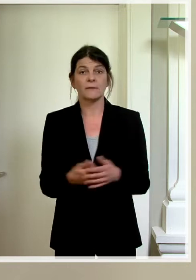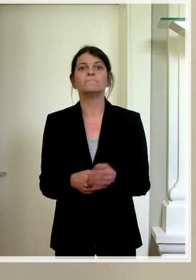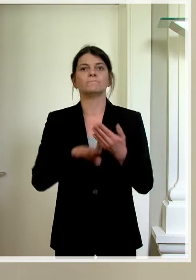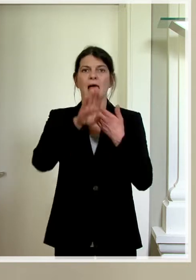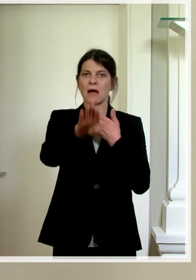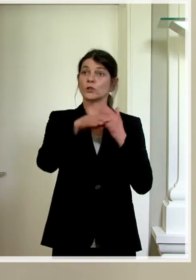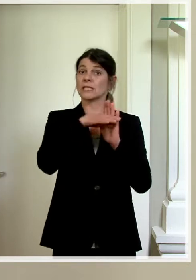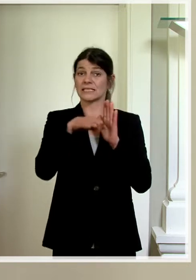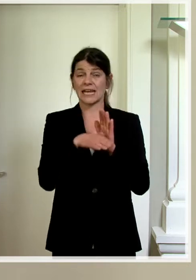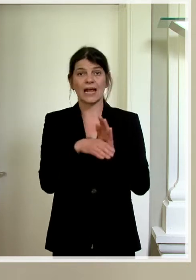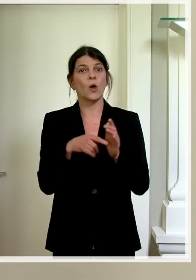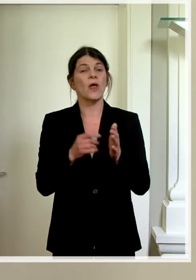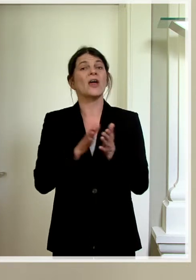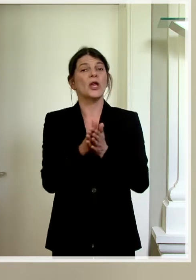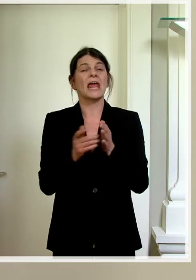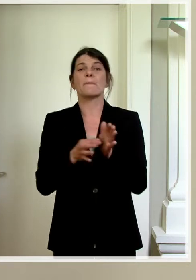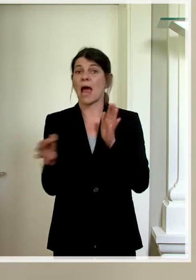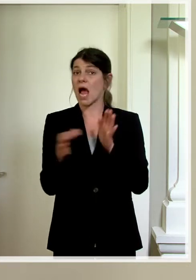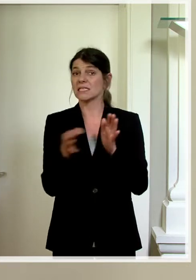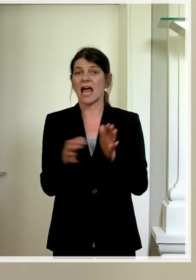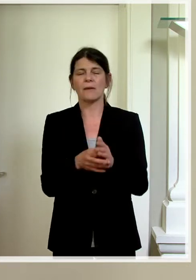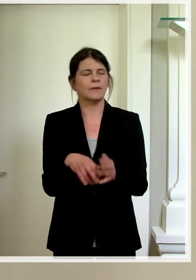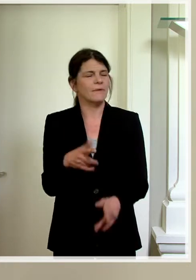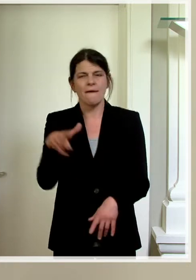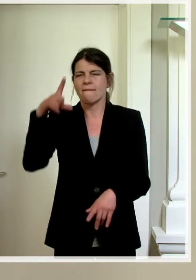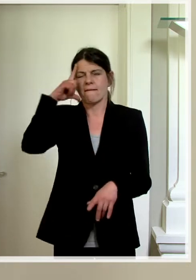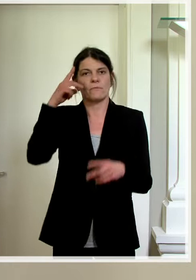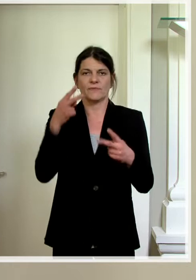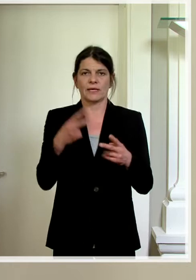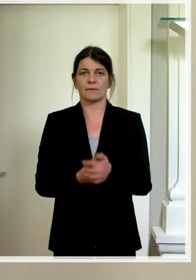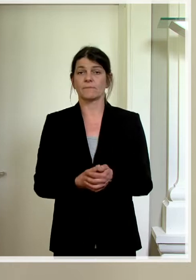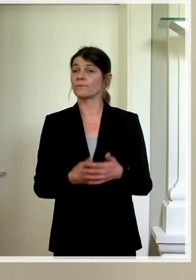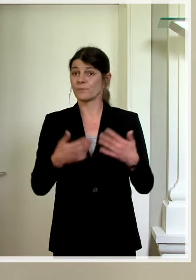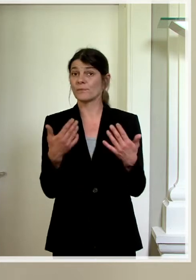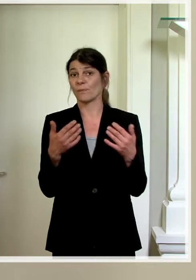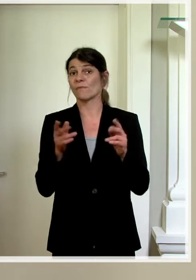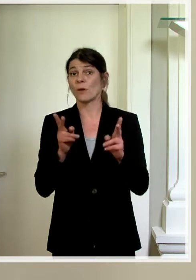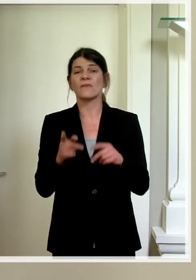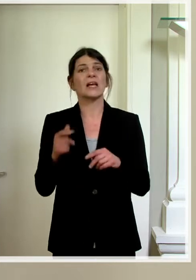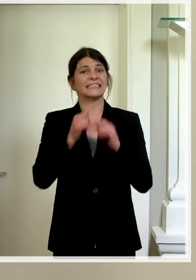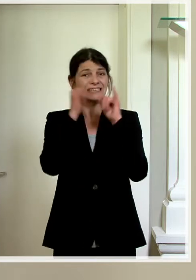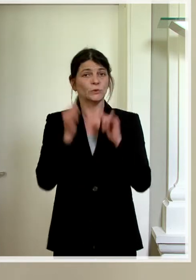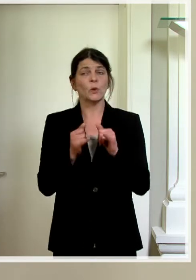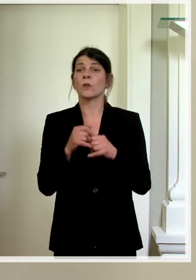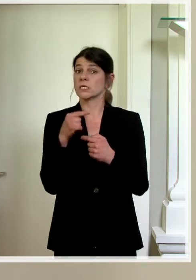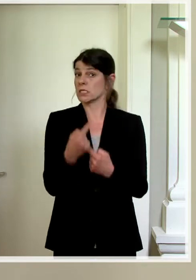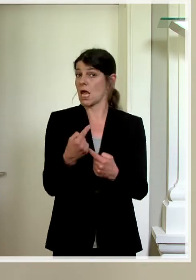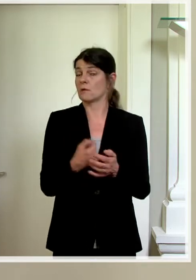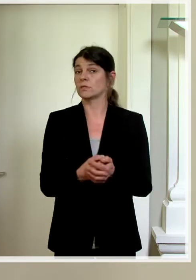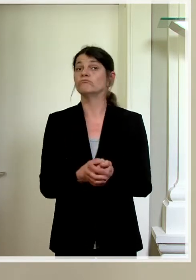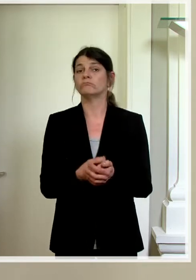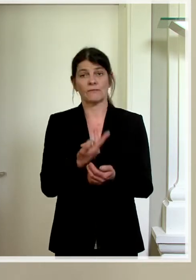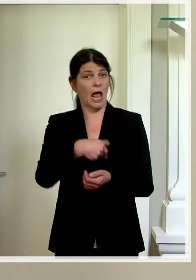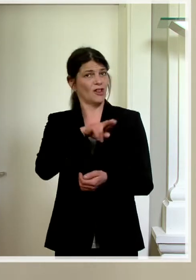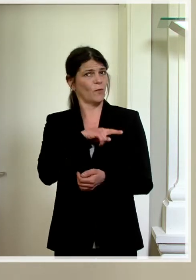Abstandsregeln und Hygienemassnahmen sind zentral. Grundsätzlich sind die Institutionen selbst für ihr